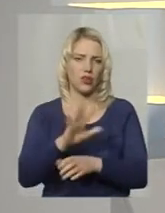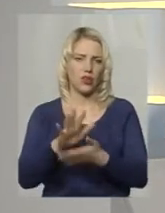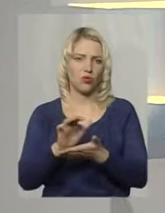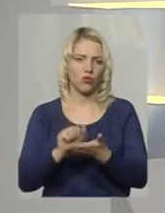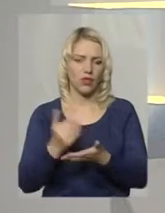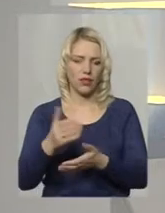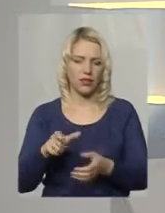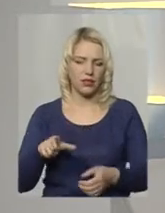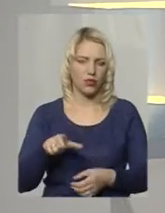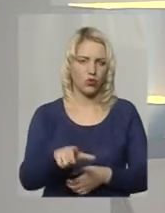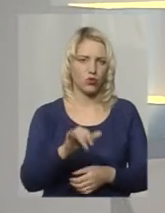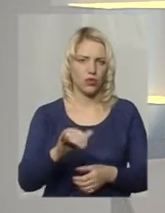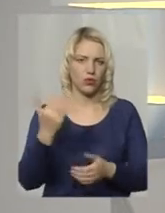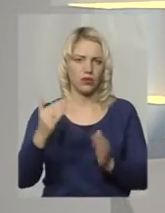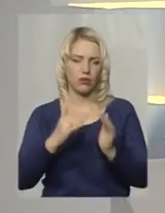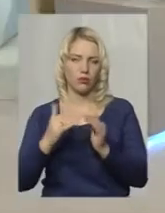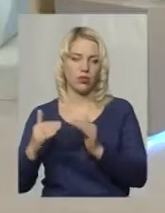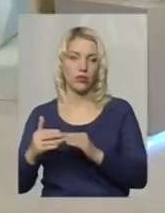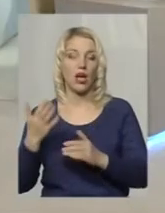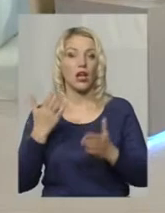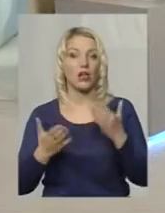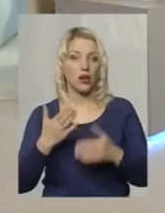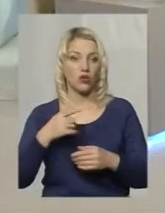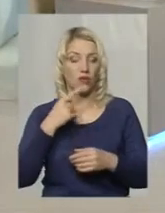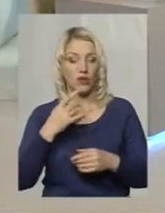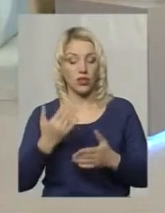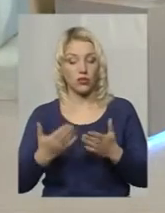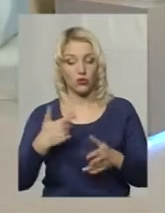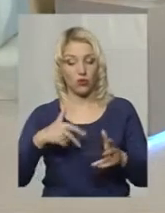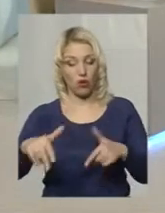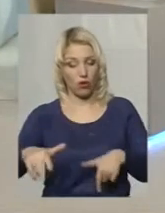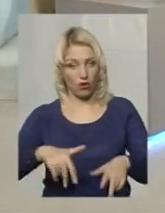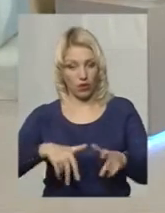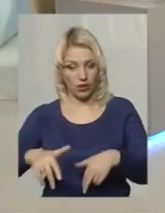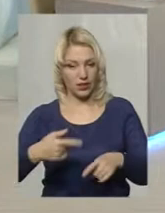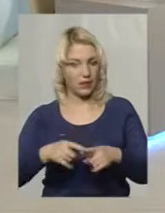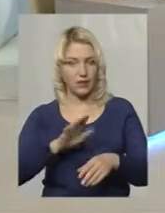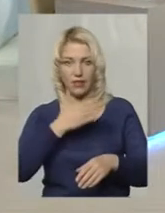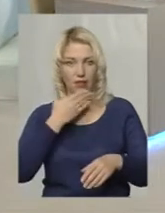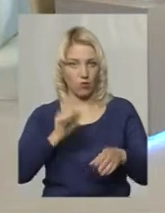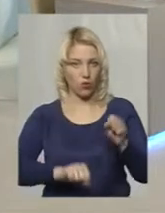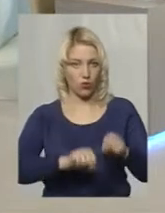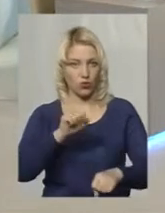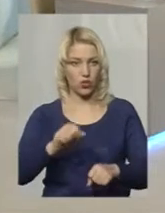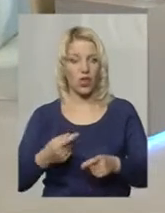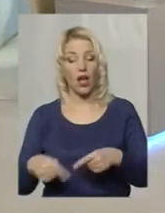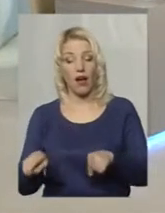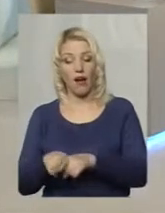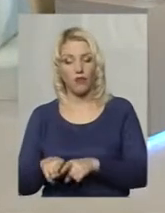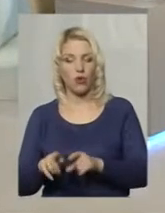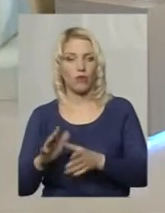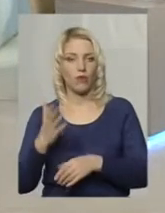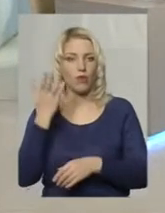будинки. Якщо ми говорили про те, що у випадку ходіння по переходу це не є порушенням, а в такому випадку, коли